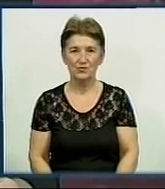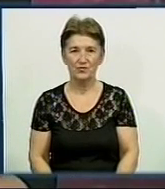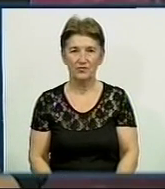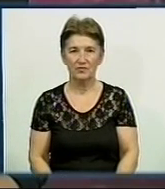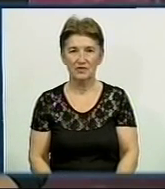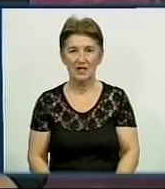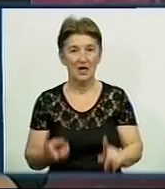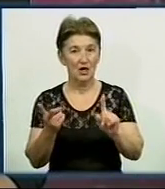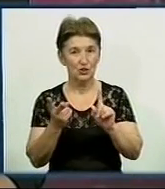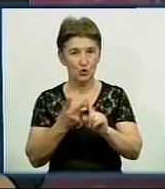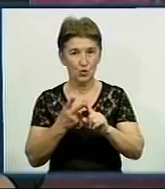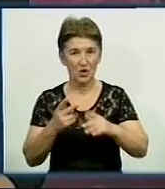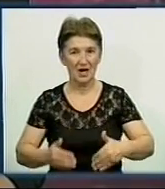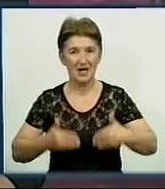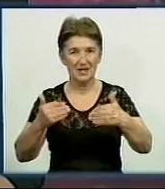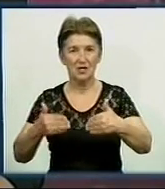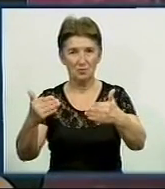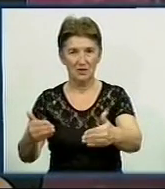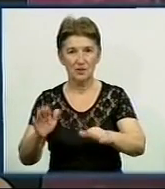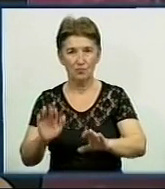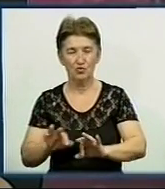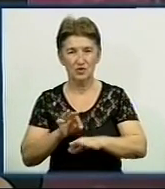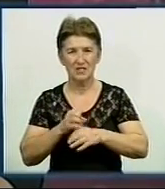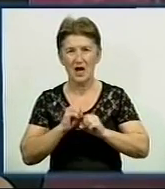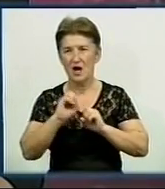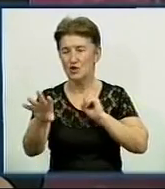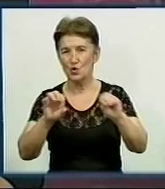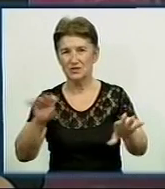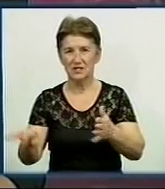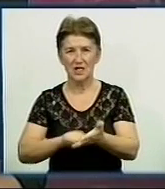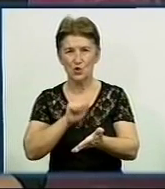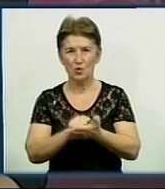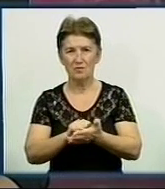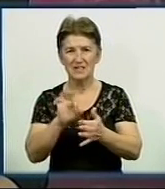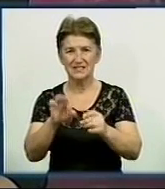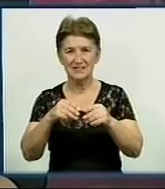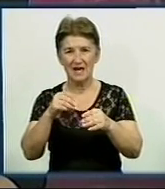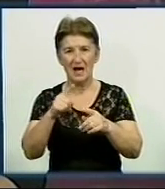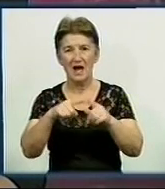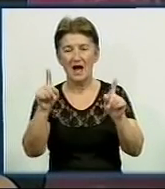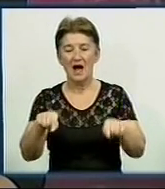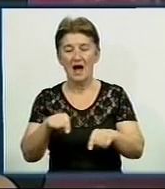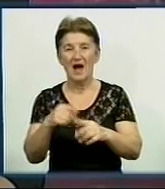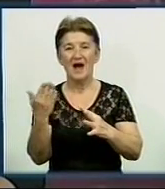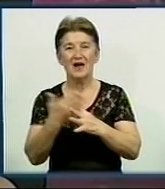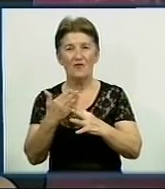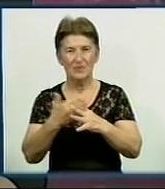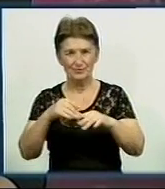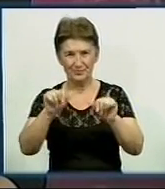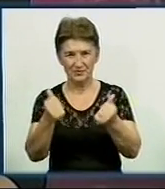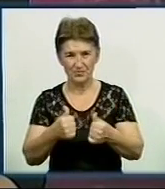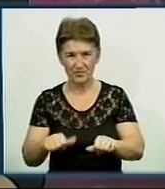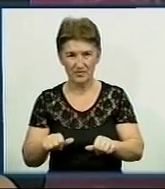Друга хвиля. Листоноші знову носитимуть жителям Кіровоградщини пакети документів із деклараціями та заявами на оформлення субсидій.